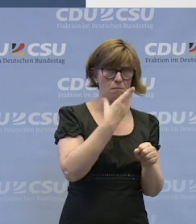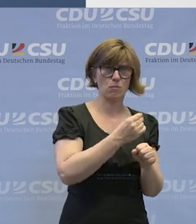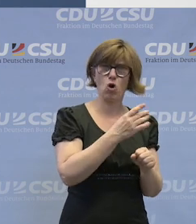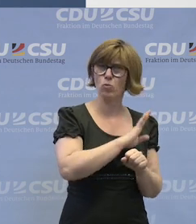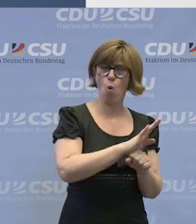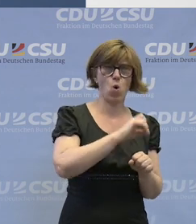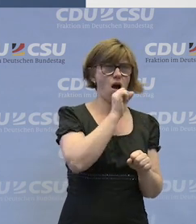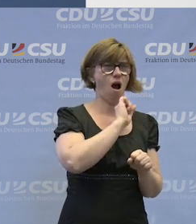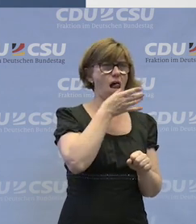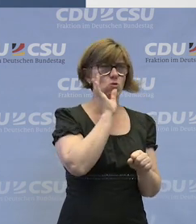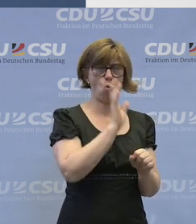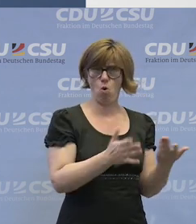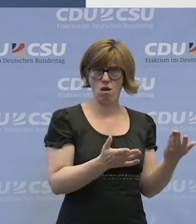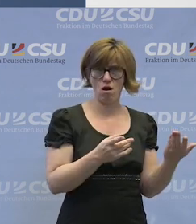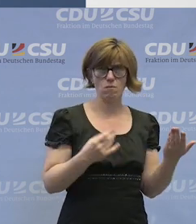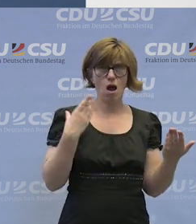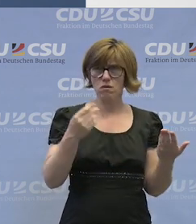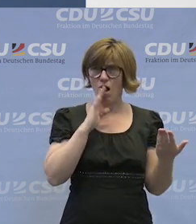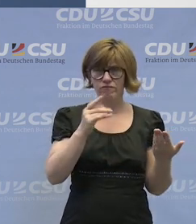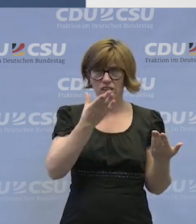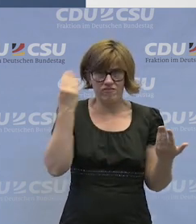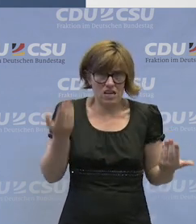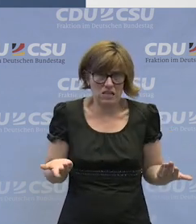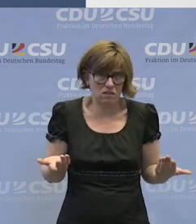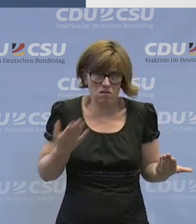Und das sind alles so Sachen, ja, darf man irgendwie nicht vergessen.